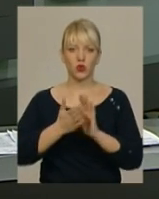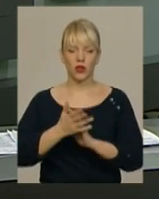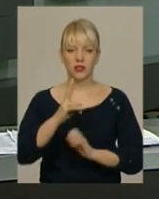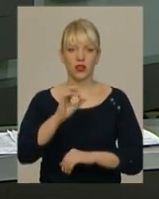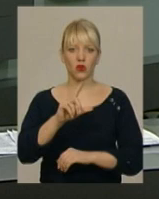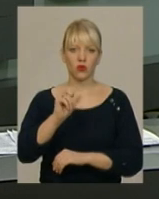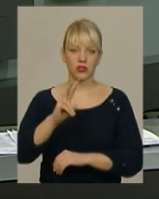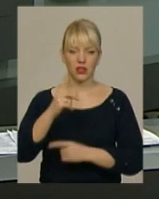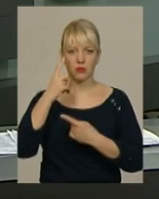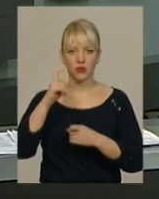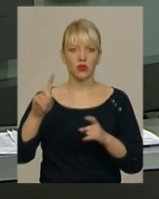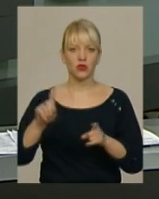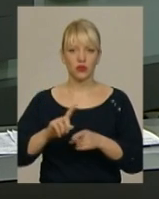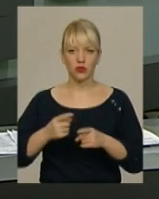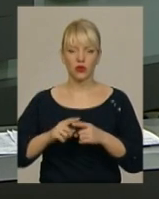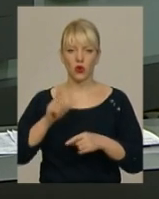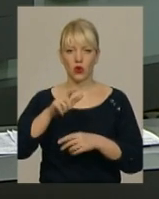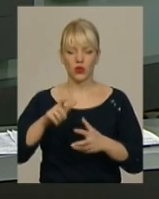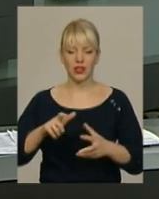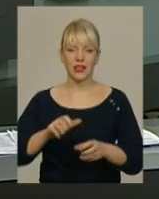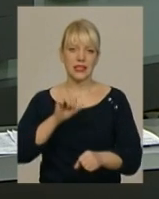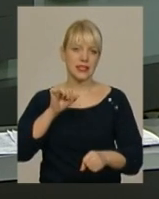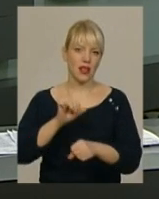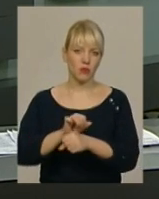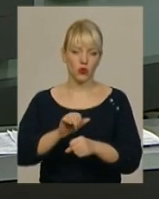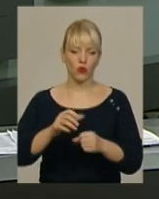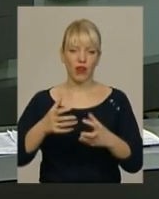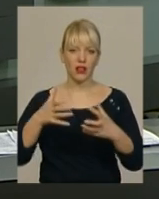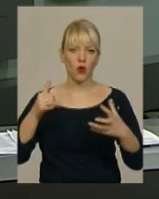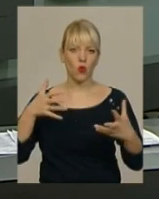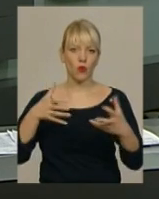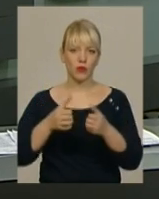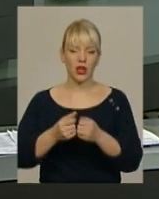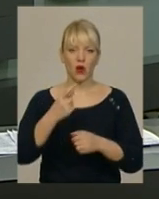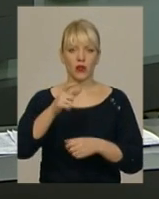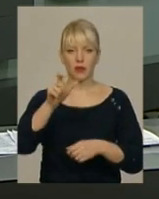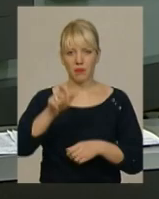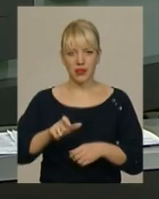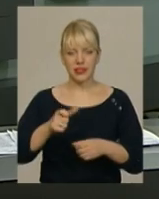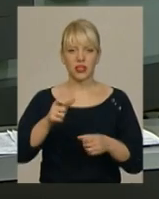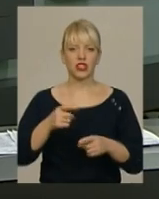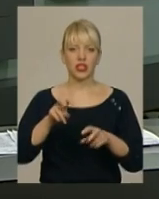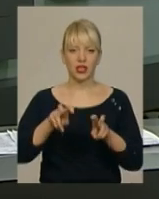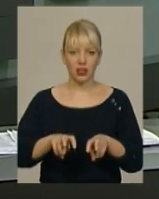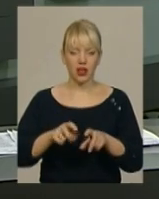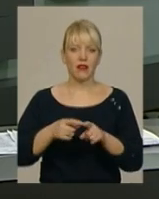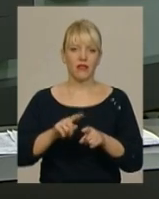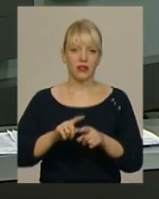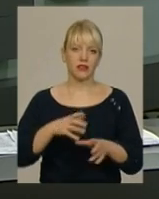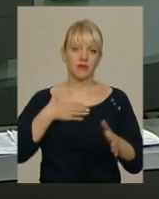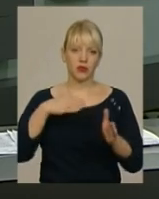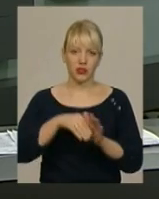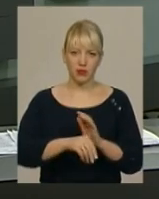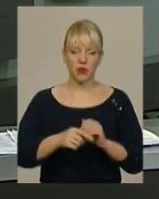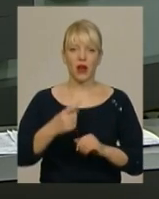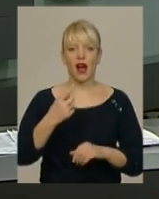людей в автівках заблокували розтрощені конструкції. Один з пасажирів легковика загинув на місці пригоди, водій та ще один пасажир травмовані.